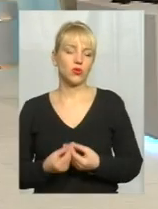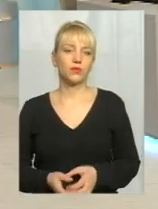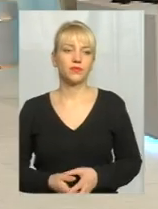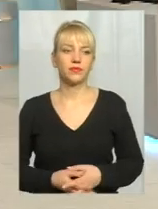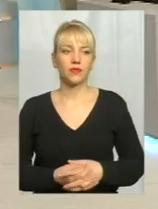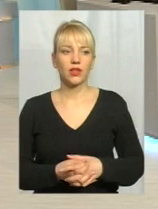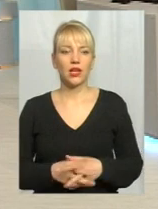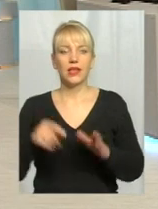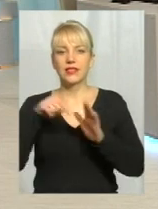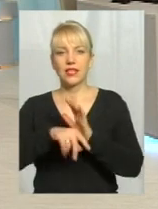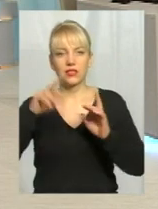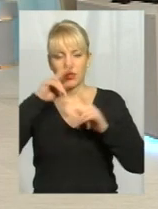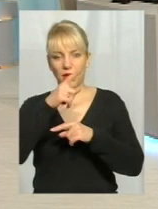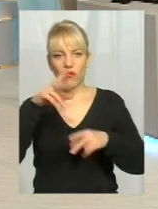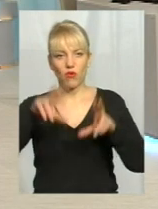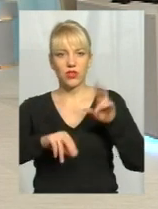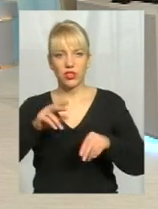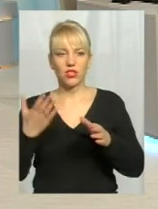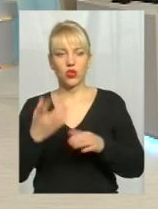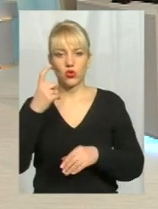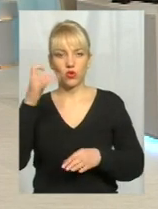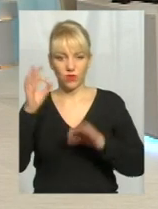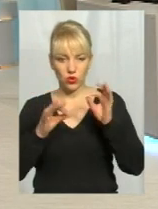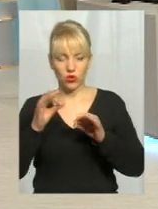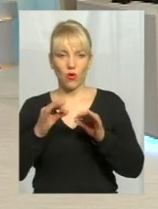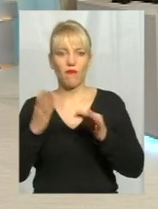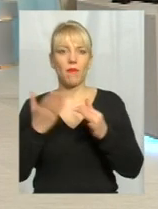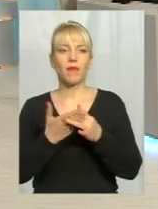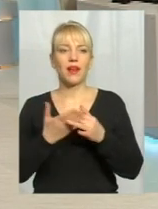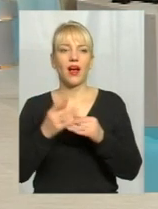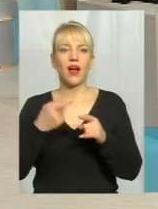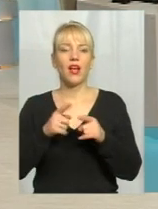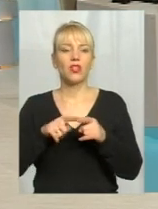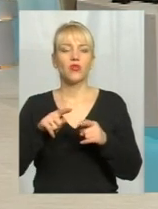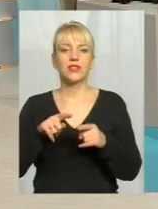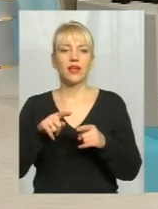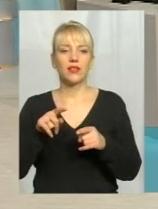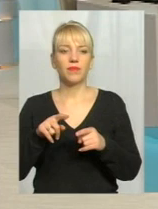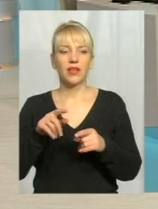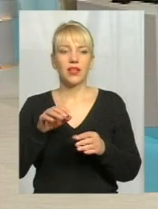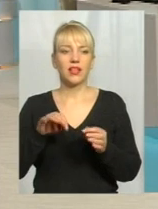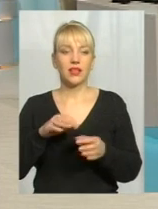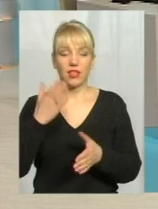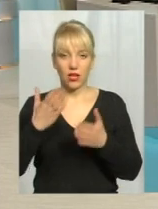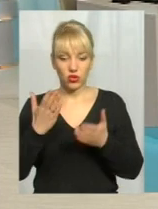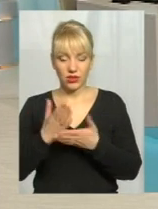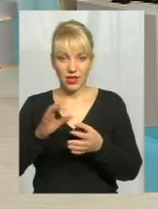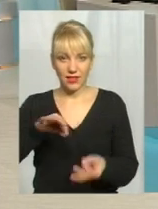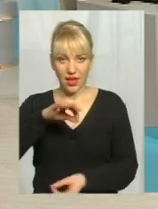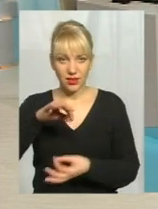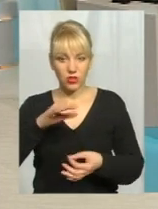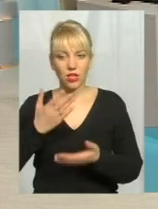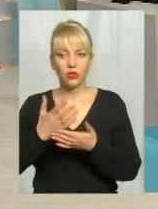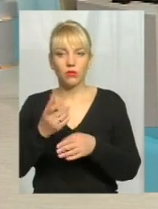Значить, неправильно вважати, що якщо стовідсоткова пільга, то вони не повинні споживати Так, є надлишок. Якщо споживається надлишок